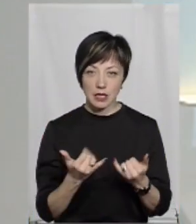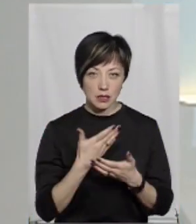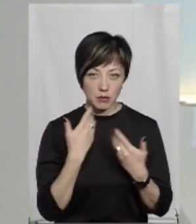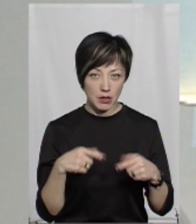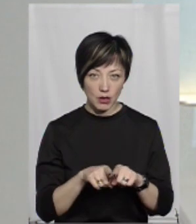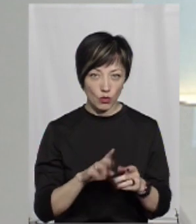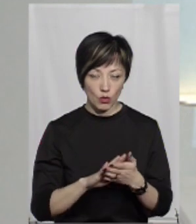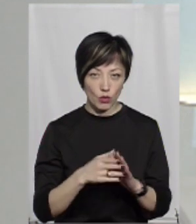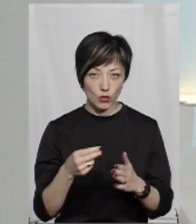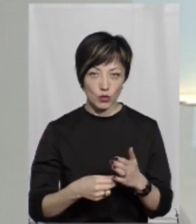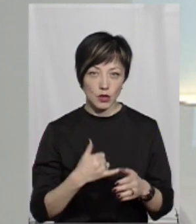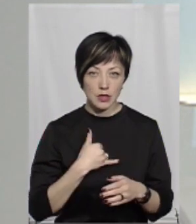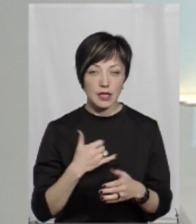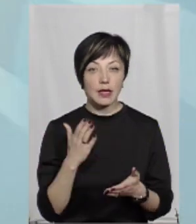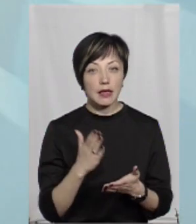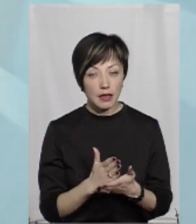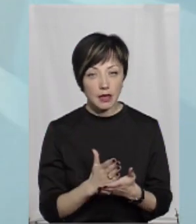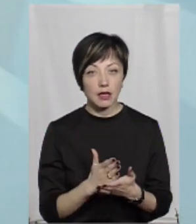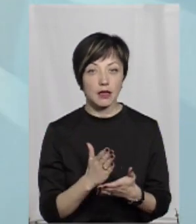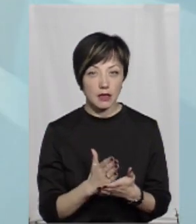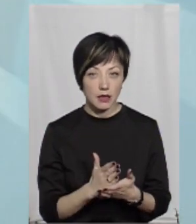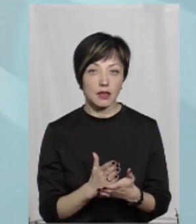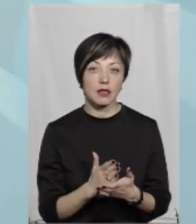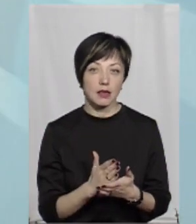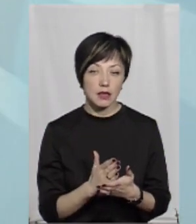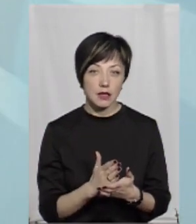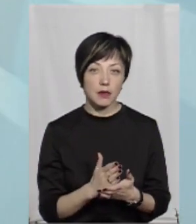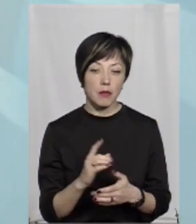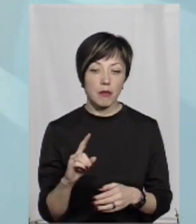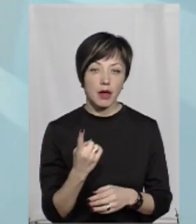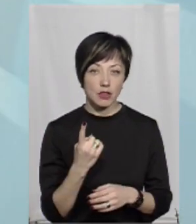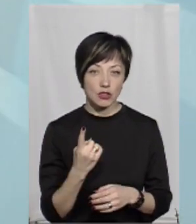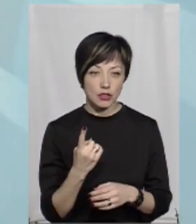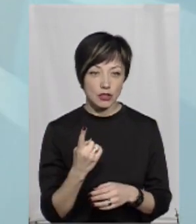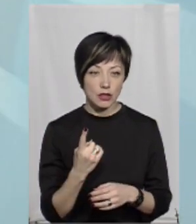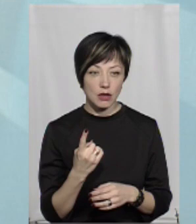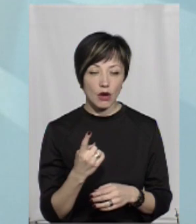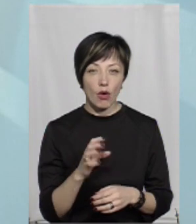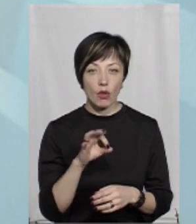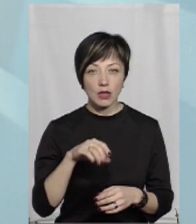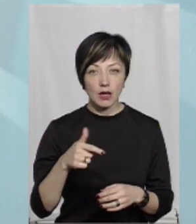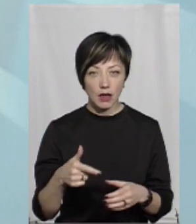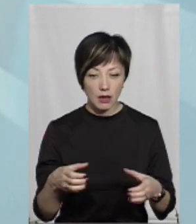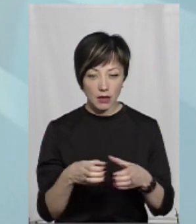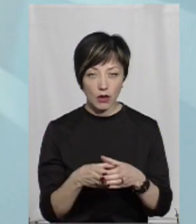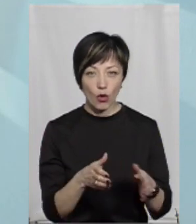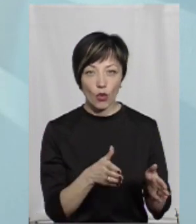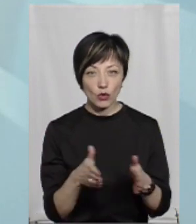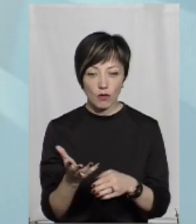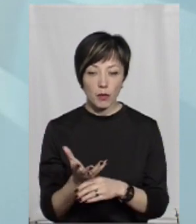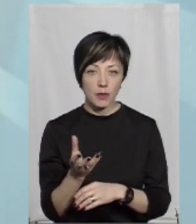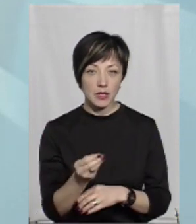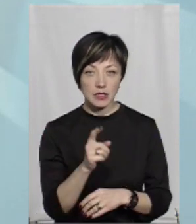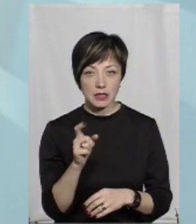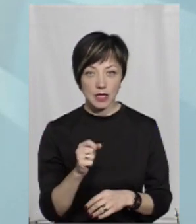наразі немає таких угод у нас. Ні, ну є, ви знаєте, є вже навіть перші поразки, що об'єднані терапевні громади готові